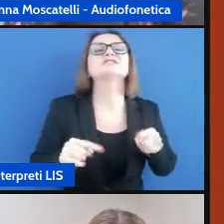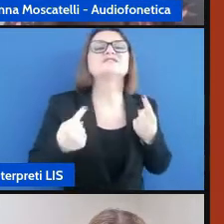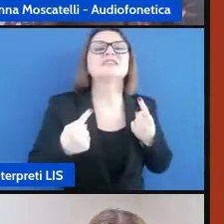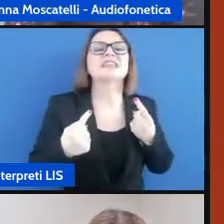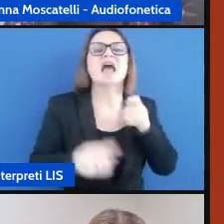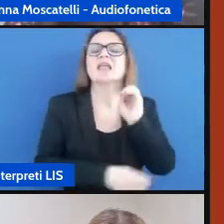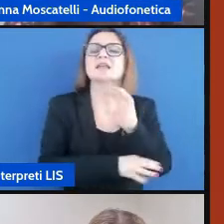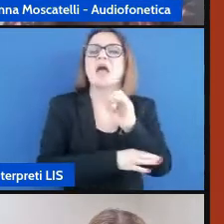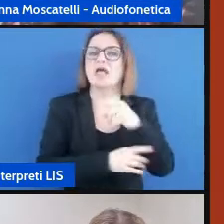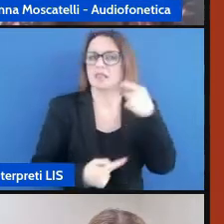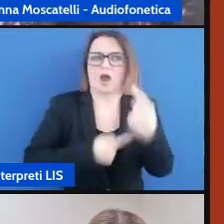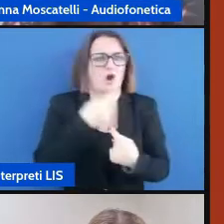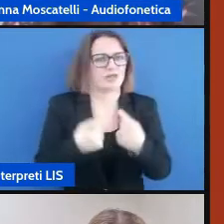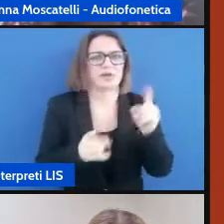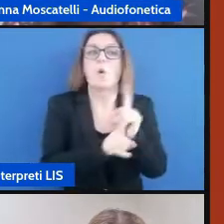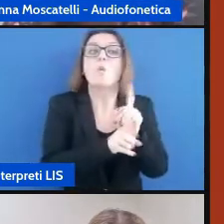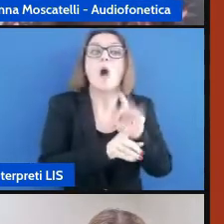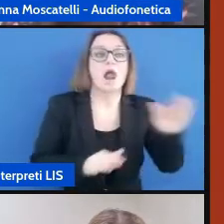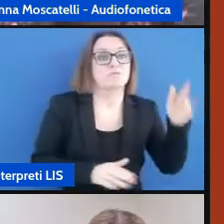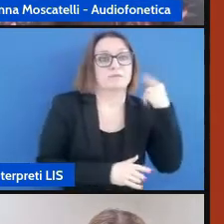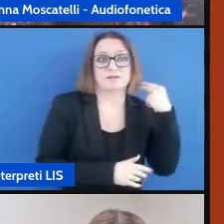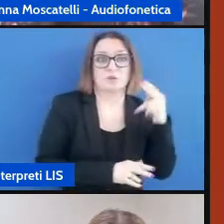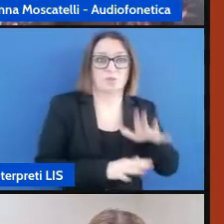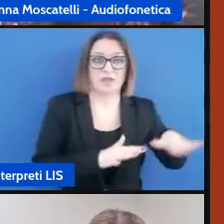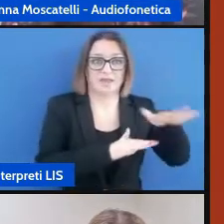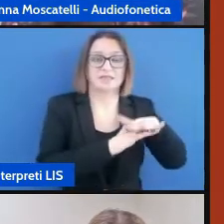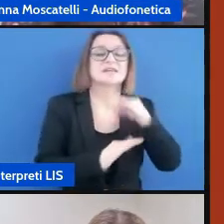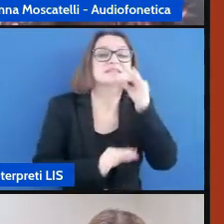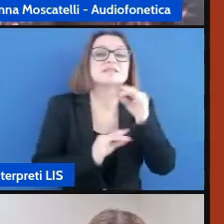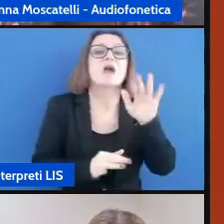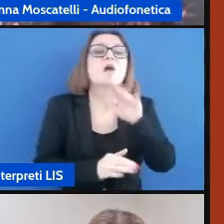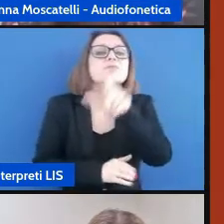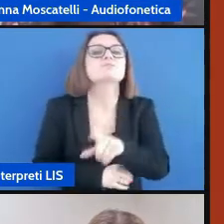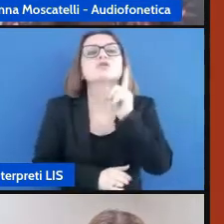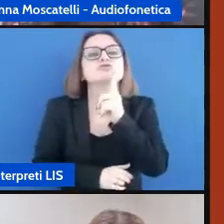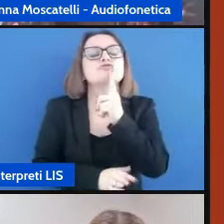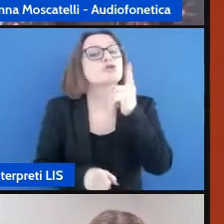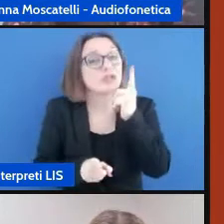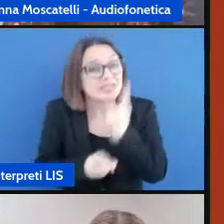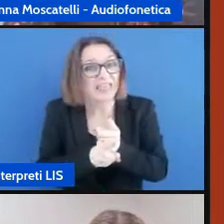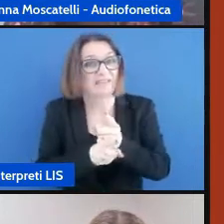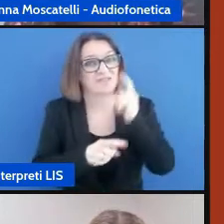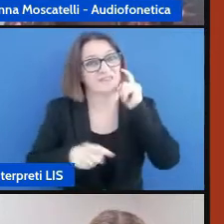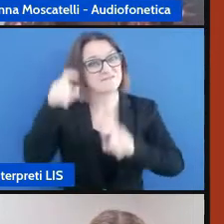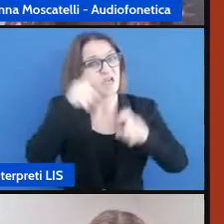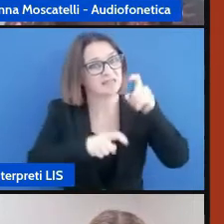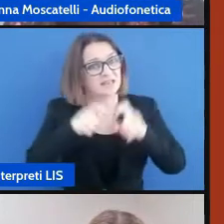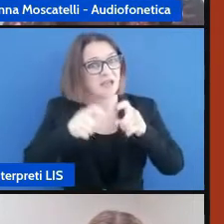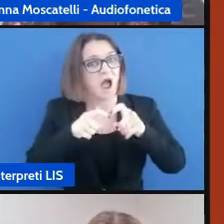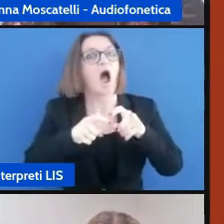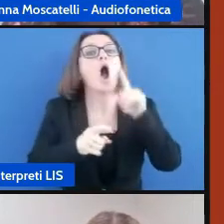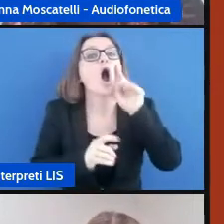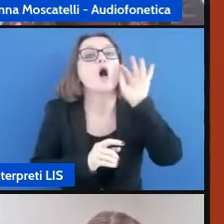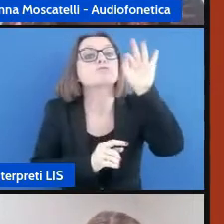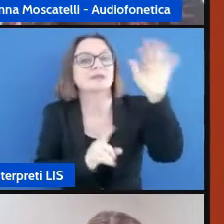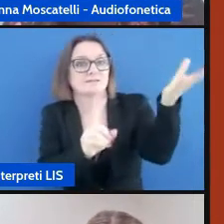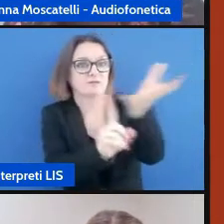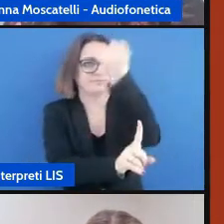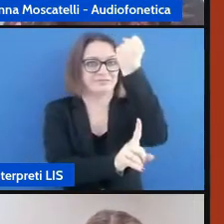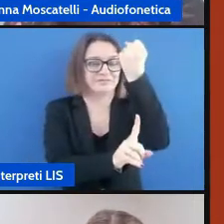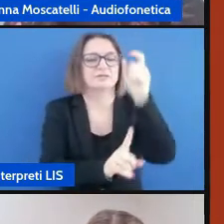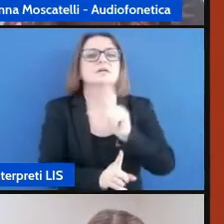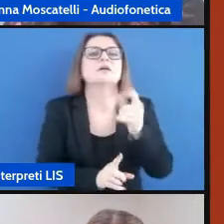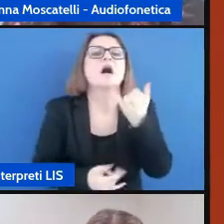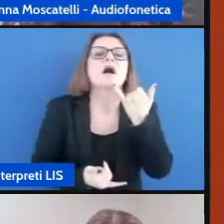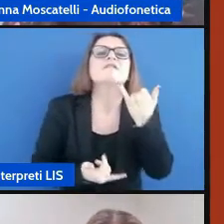bambini udenti deve imparare a faticare anche il bambino sordo per riuscire ad apprendere non facilitargli